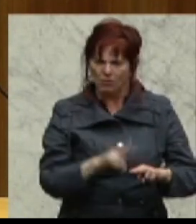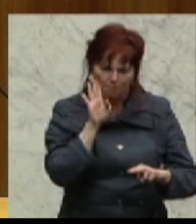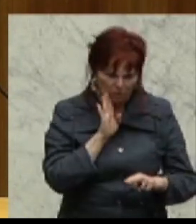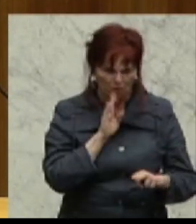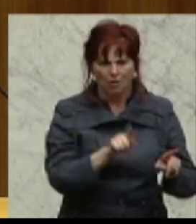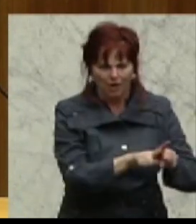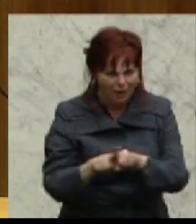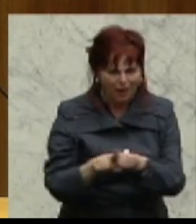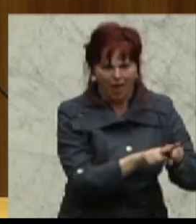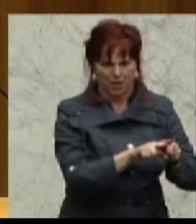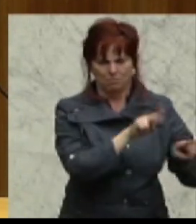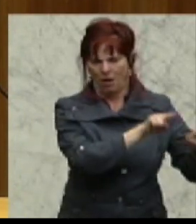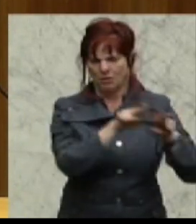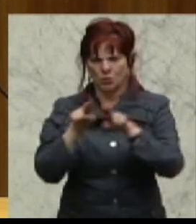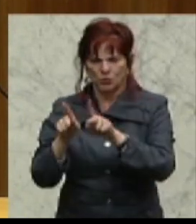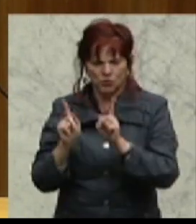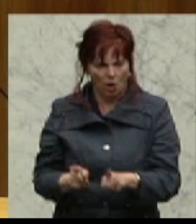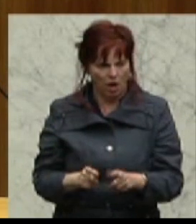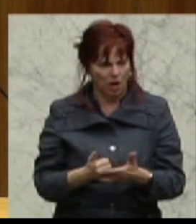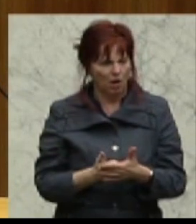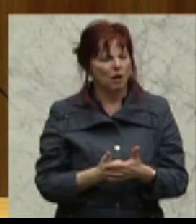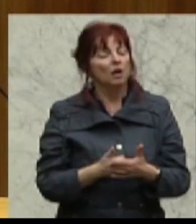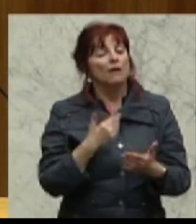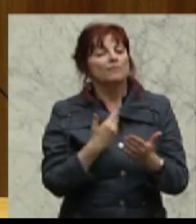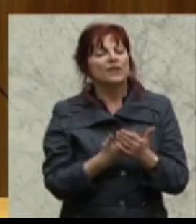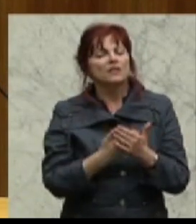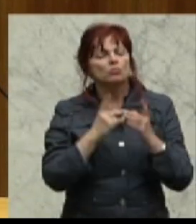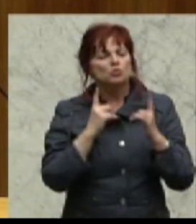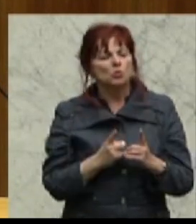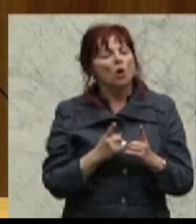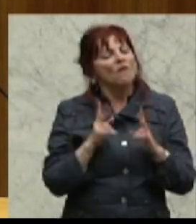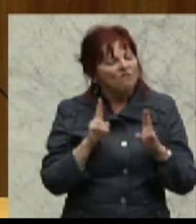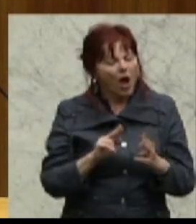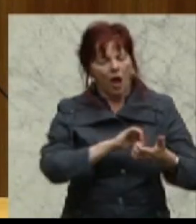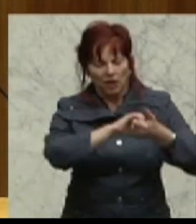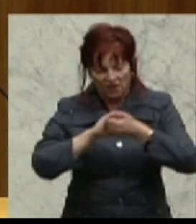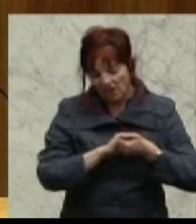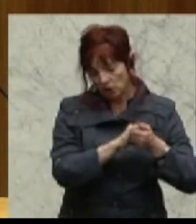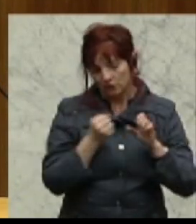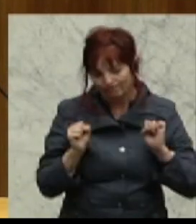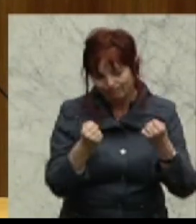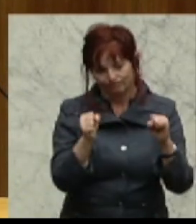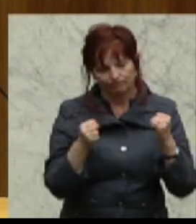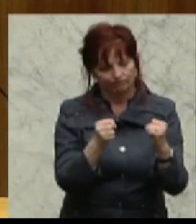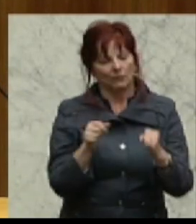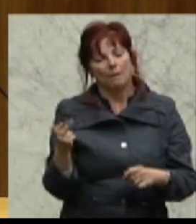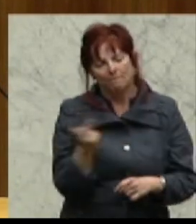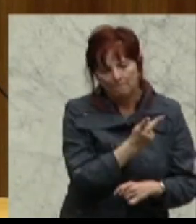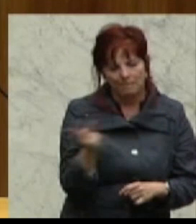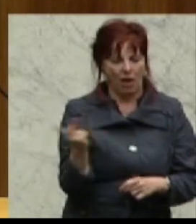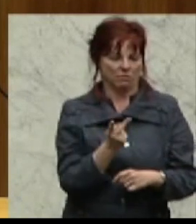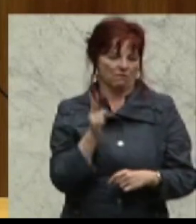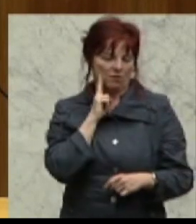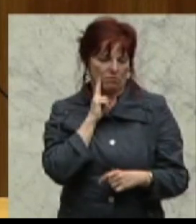Telemitarbeiter, tatsächlich sich gewerkschaftlich einzusetzen, meine sehr geehrten Damen und Herren. Und eines möchte ich auch noch klar und deutlich sagen.